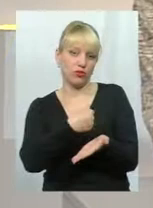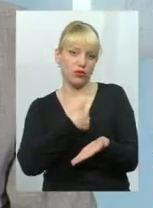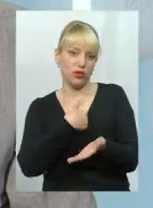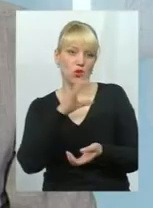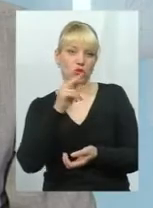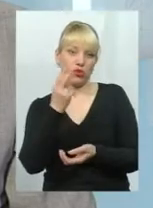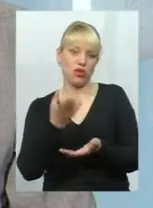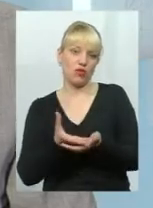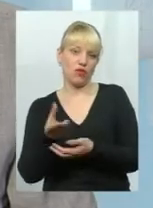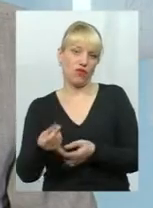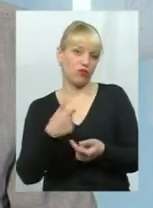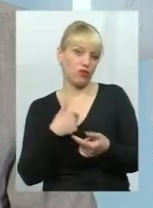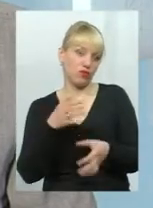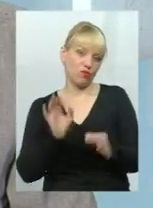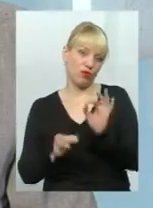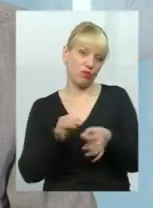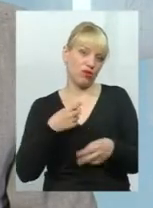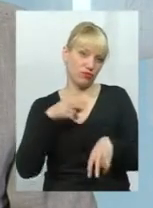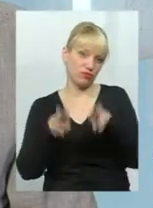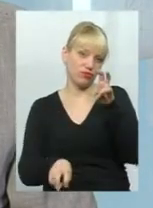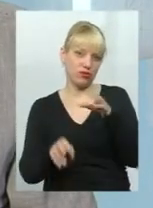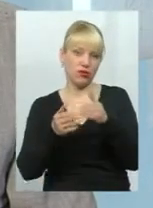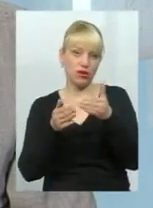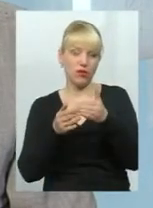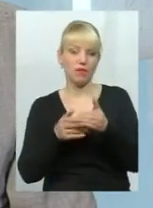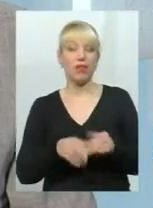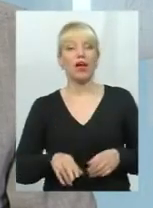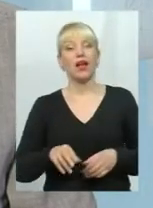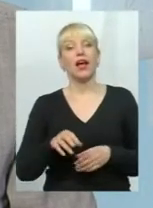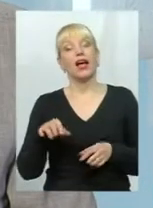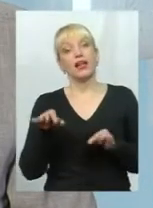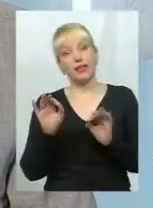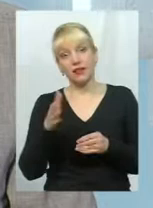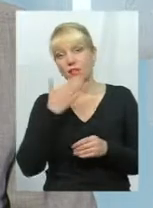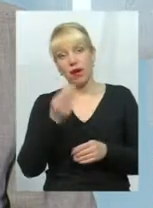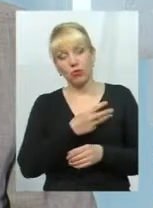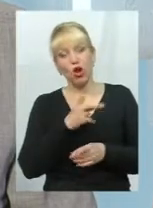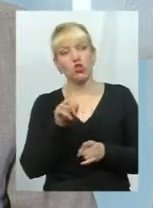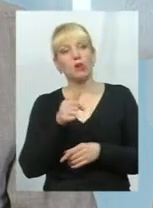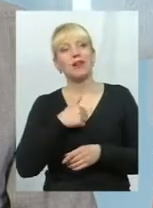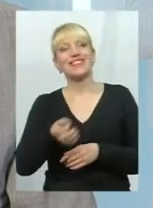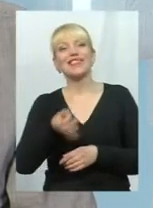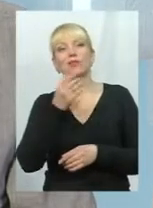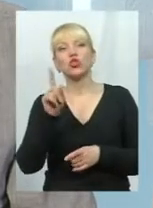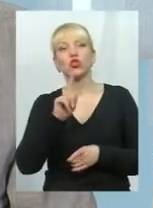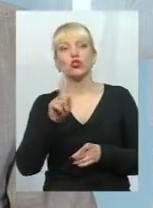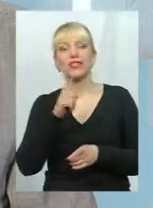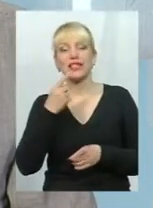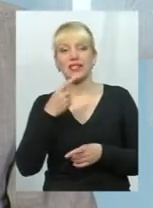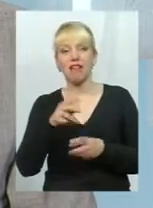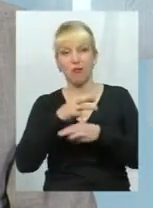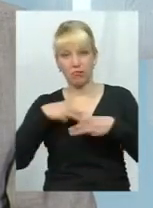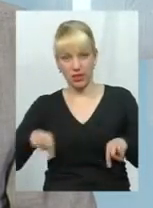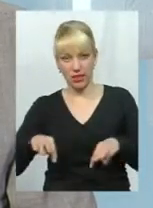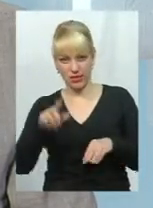соціальну виплату, я буду сидіти на... Так, немає мотивації. Але що мені дуже сподобалося в тому, що сказав пан міністр, це